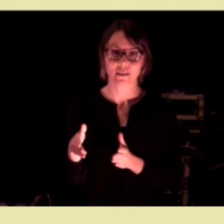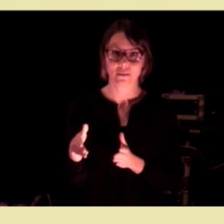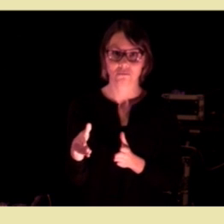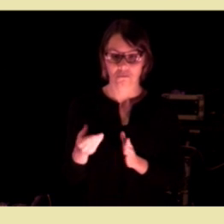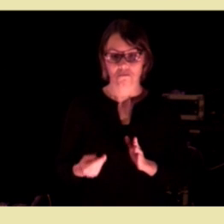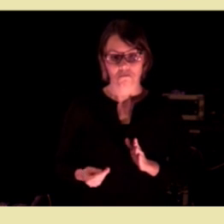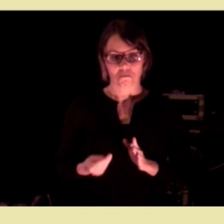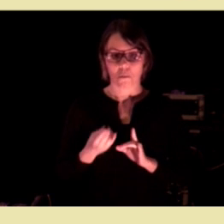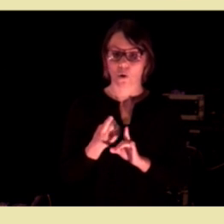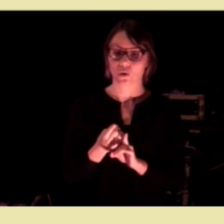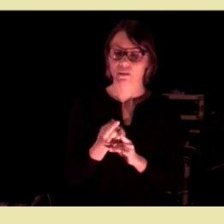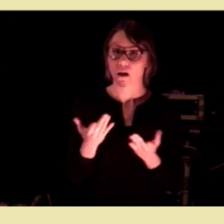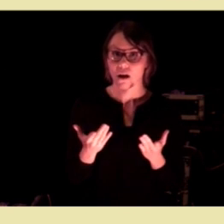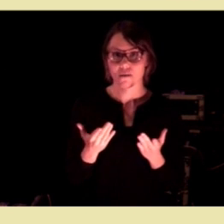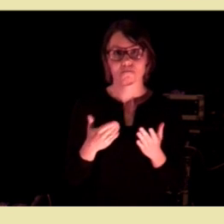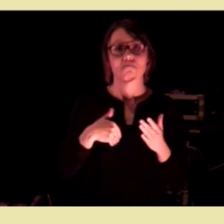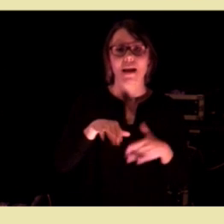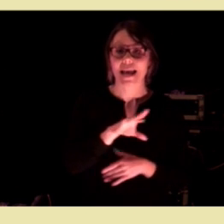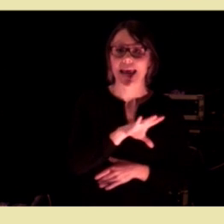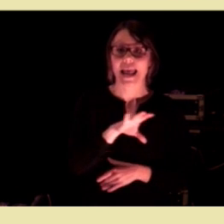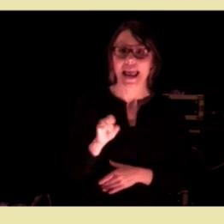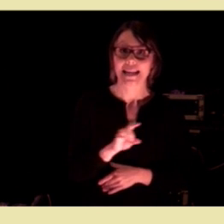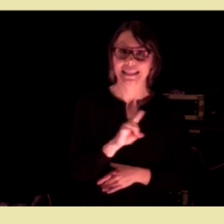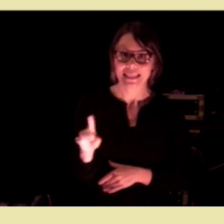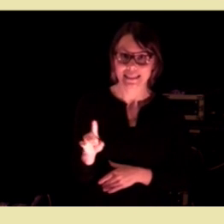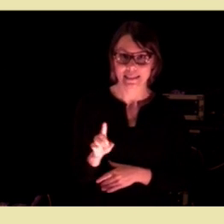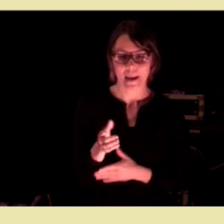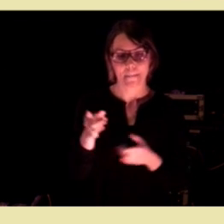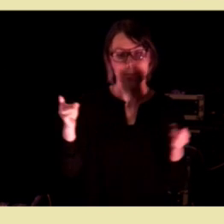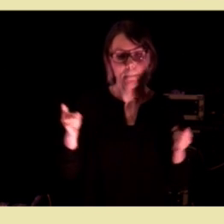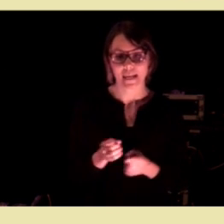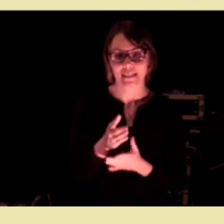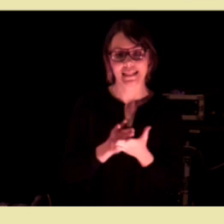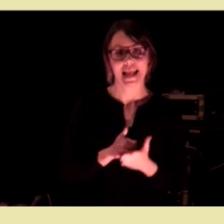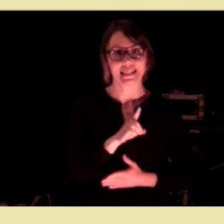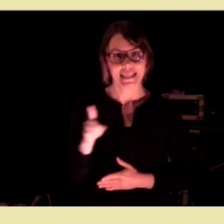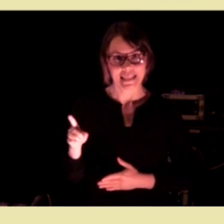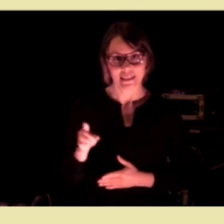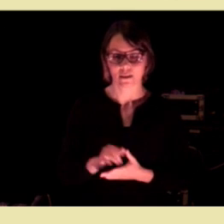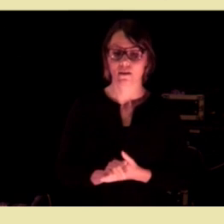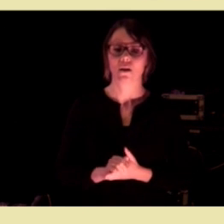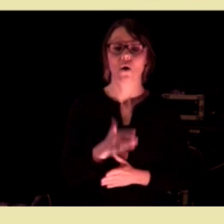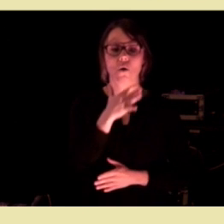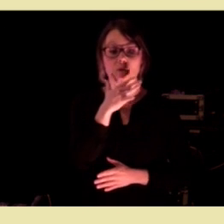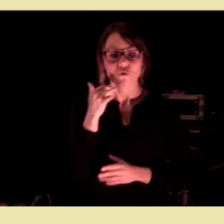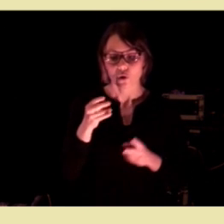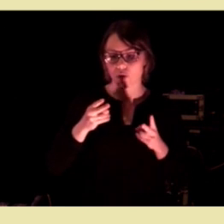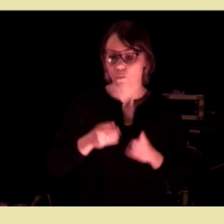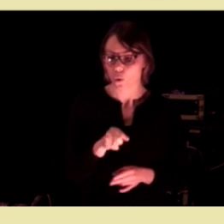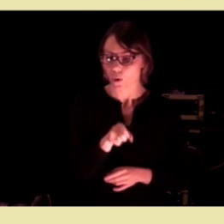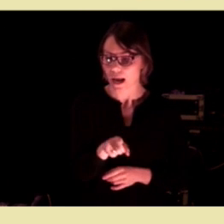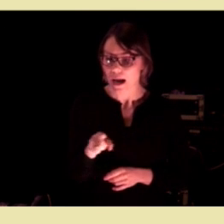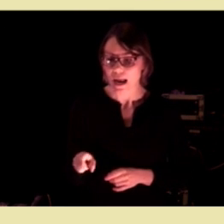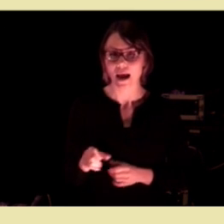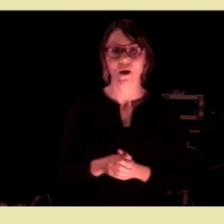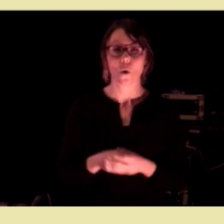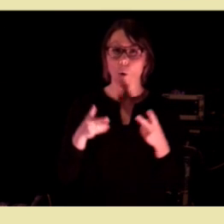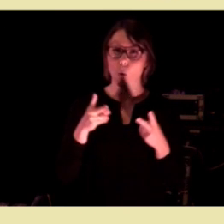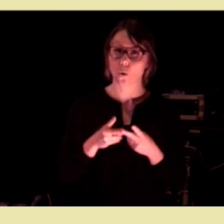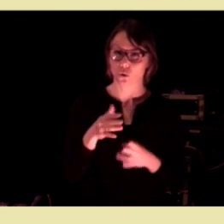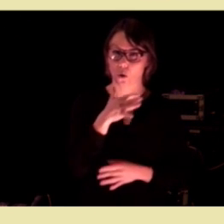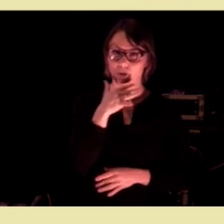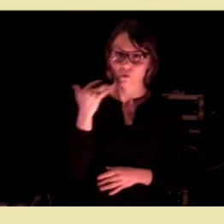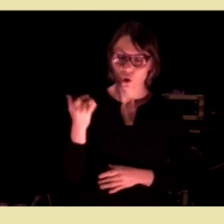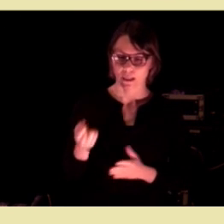har bidratt til mer heltid, mindre deltid, fornøyde brukere og også